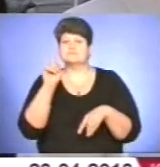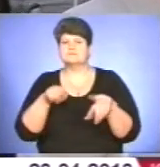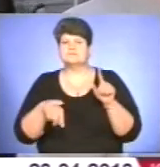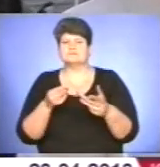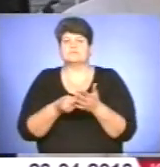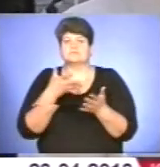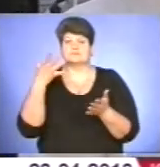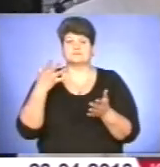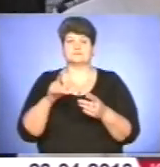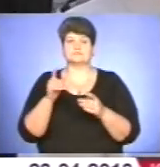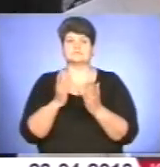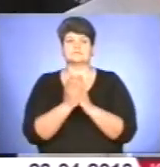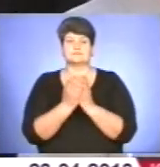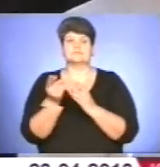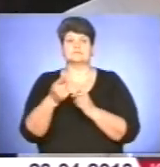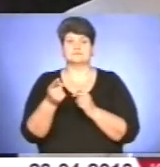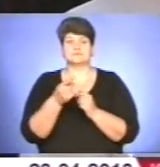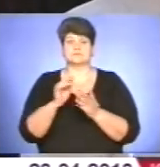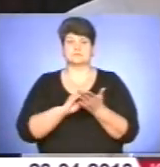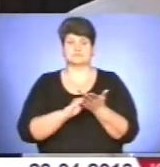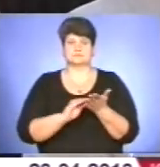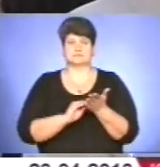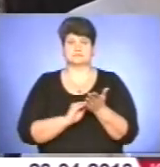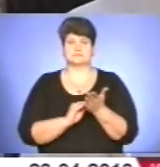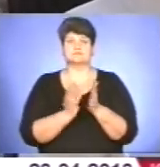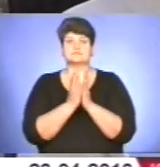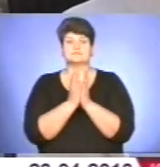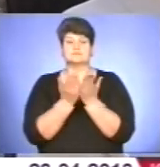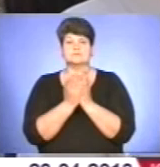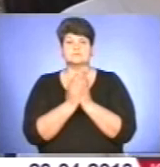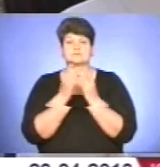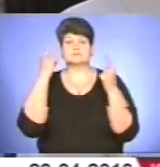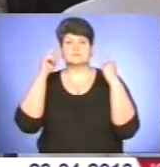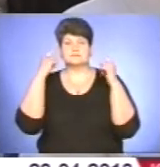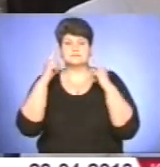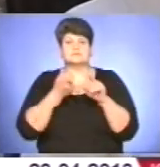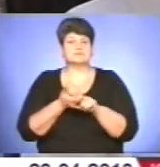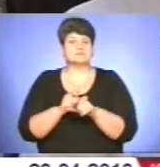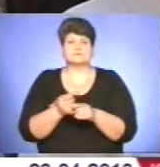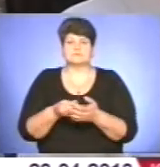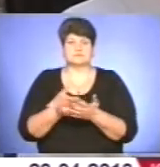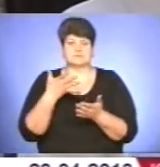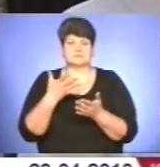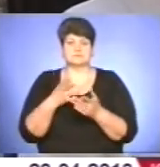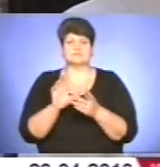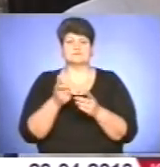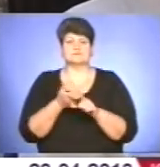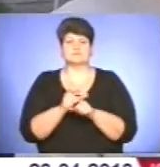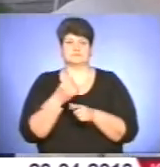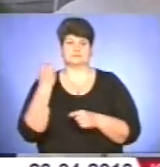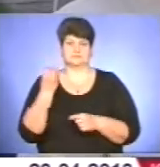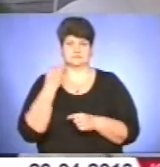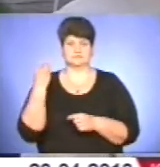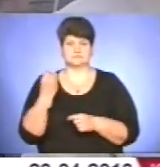тернопільських авторів, книги з мистецтва, які, по-перше, дуже цінні, дуже яскраві і дуже цікаві.